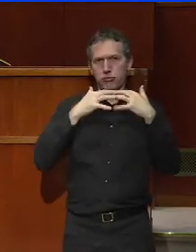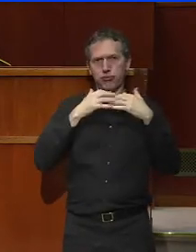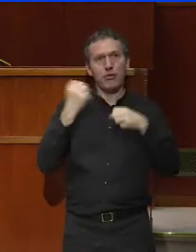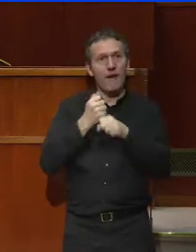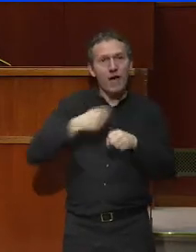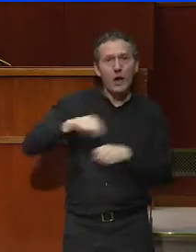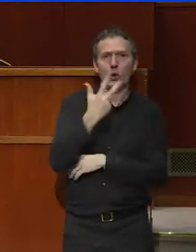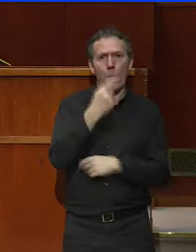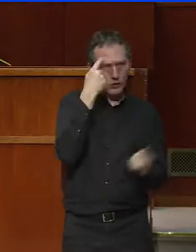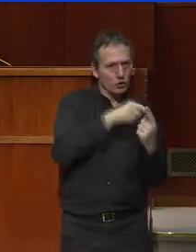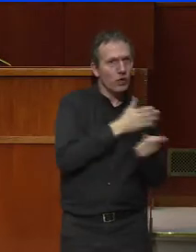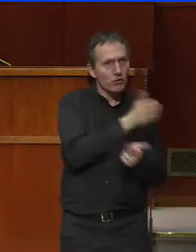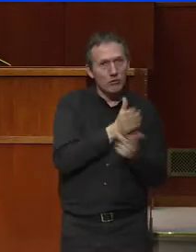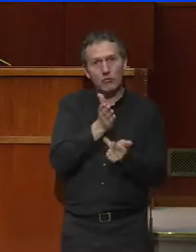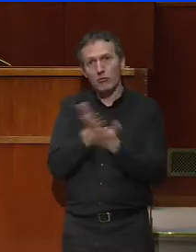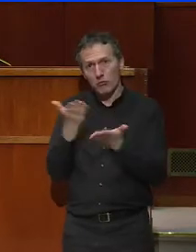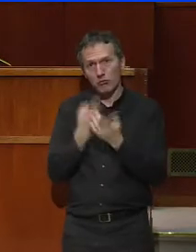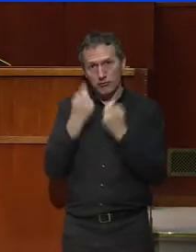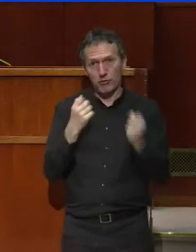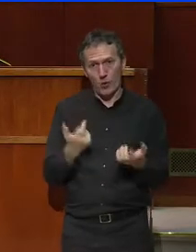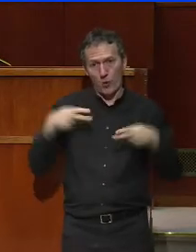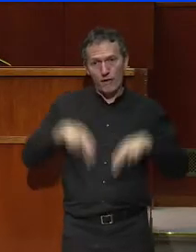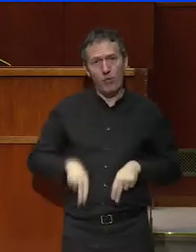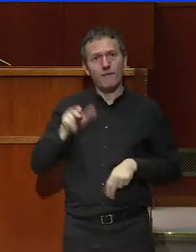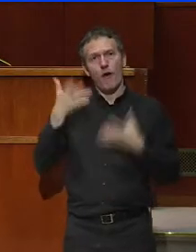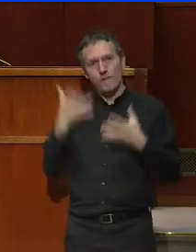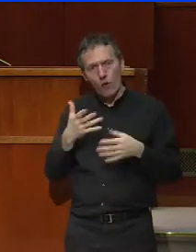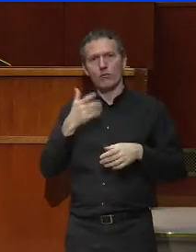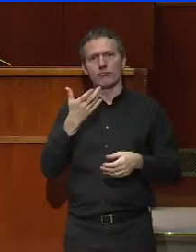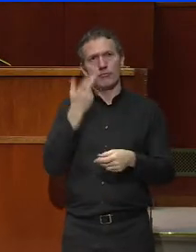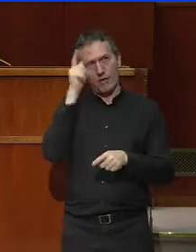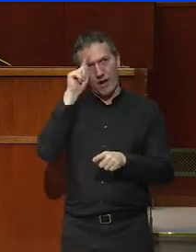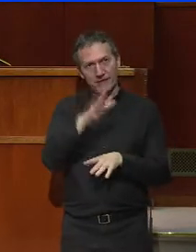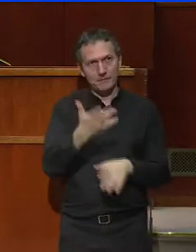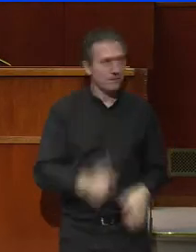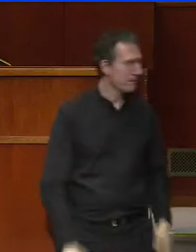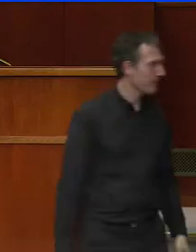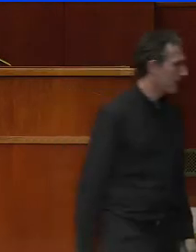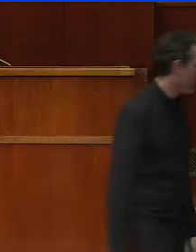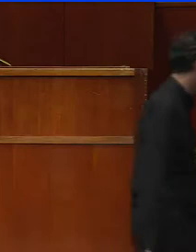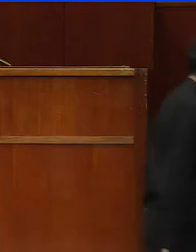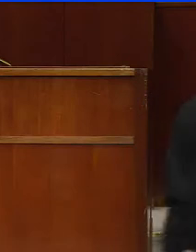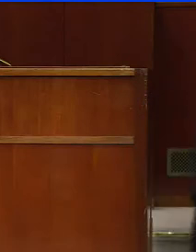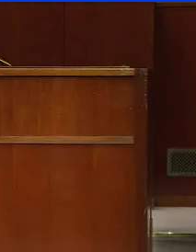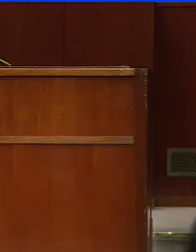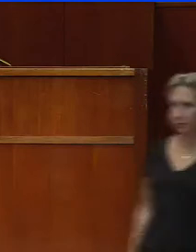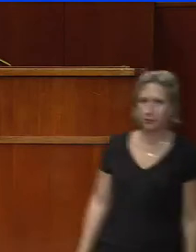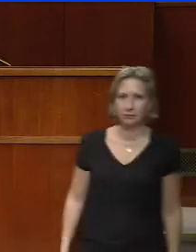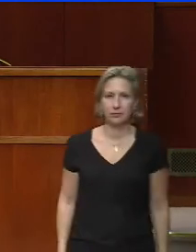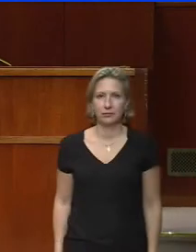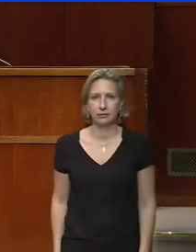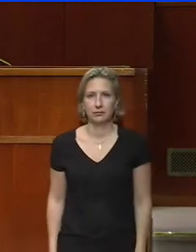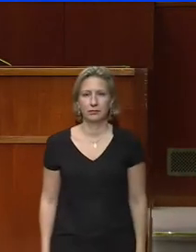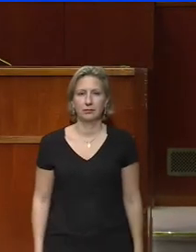à trois sujets de réflexion sur lesquels le gouvernement souhaiterait pouvoir recueillir vos avis. Le premier concerne le travail indépendant.